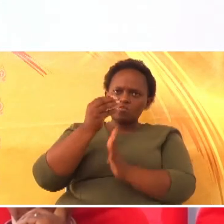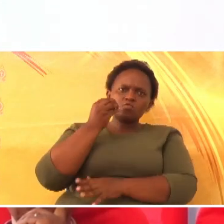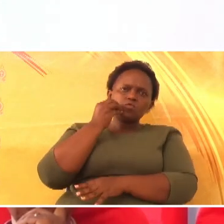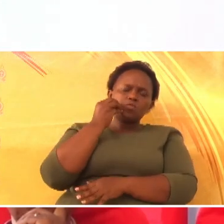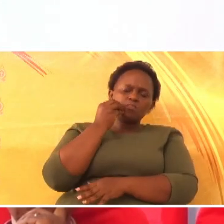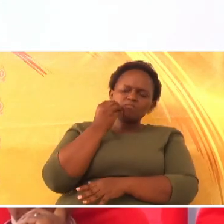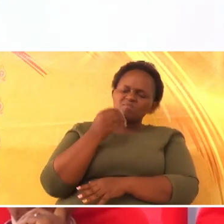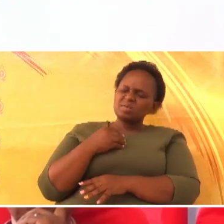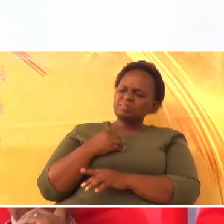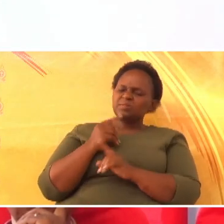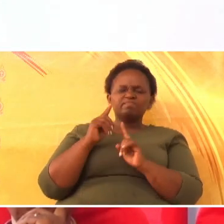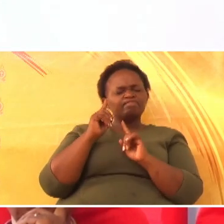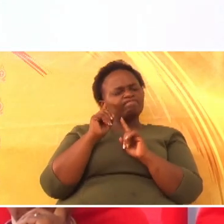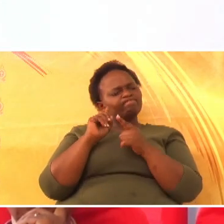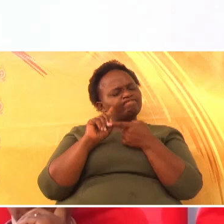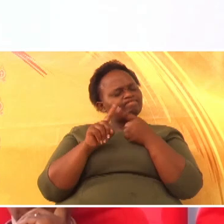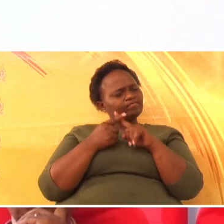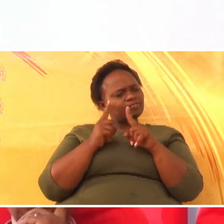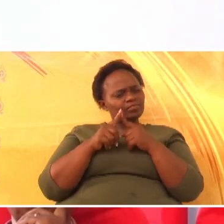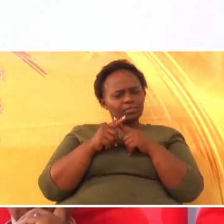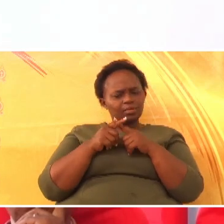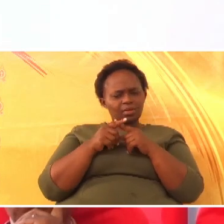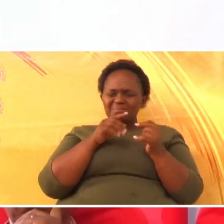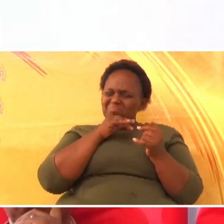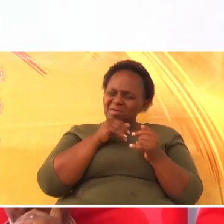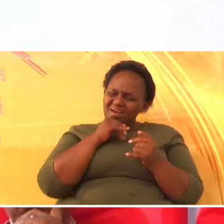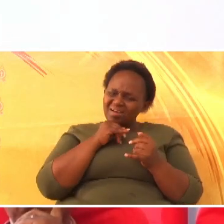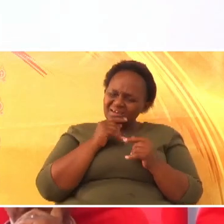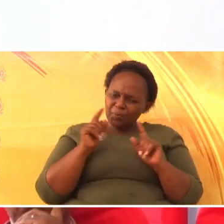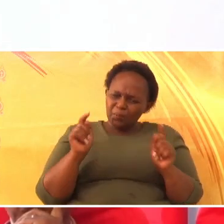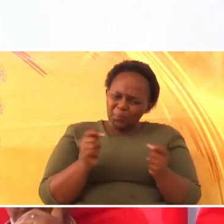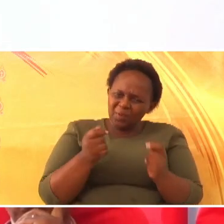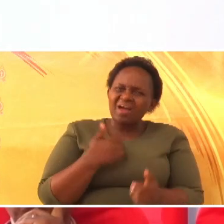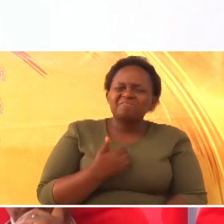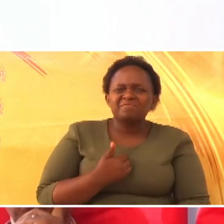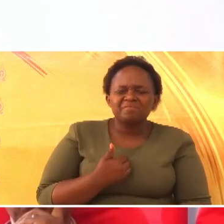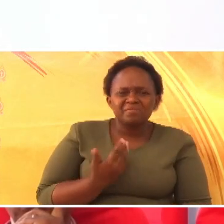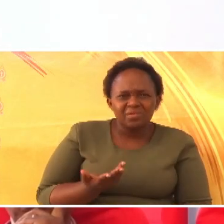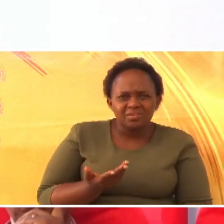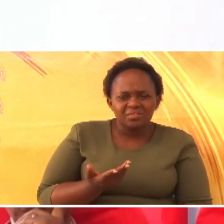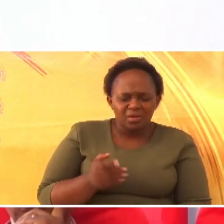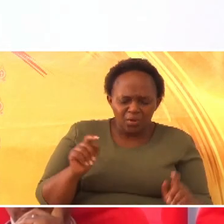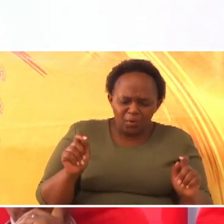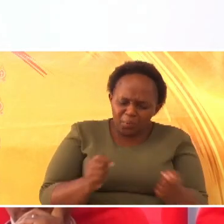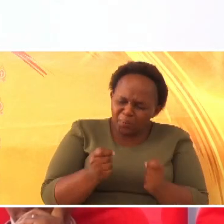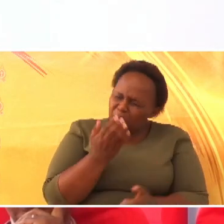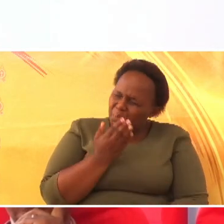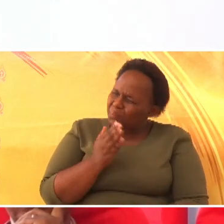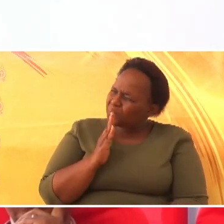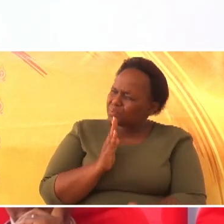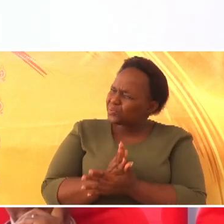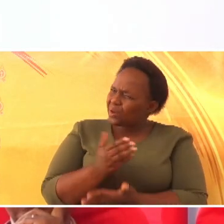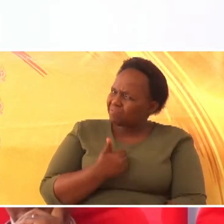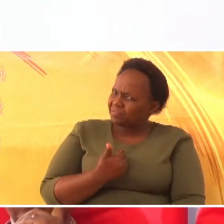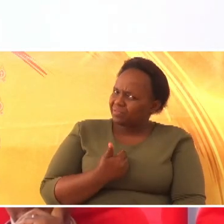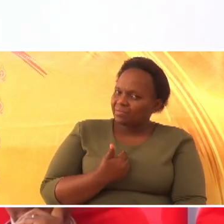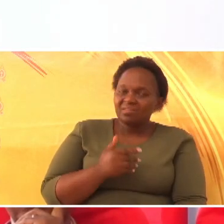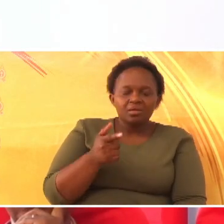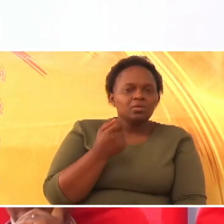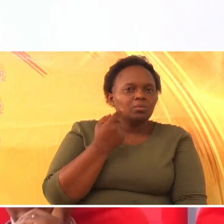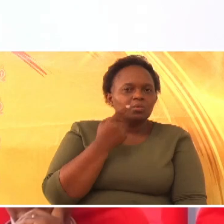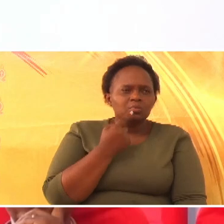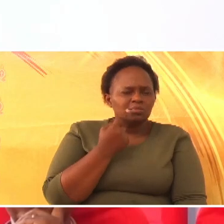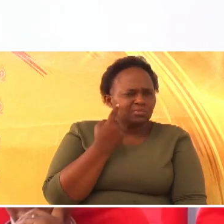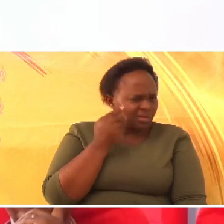kujiuliza. Kwa ni sisi wanaume tumerogo ha? Nikuro kuotoro, kwa kwa otoro getu, eka mutaraja